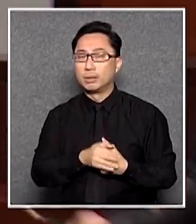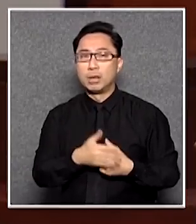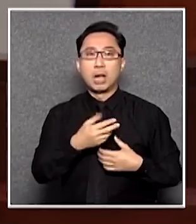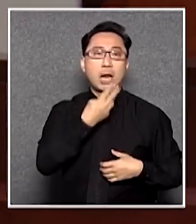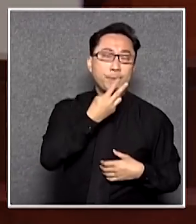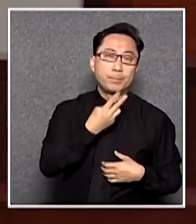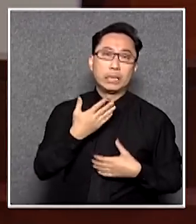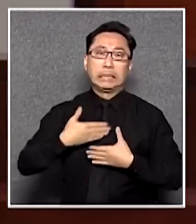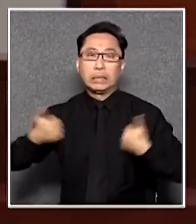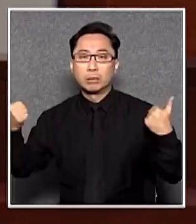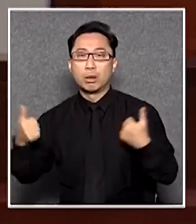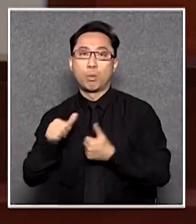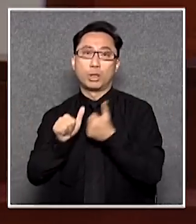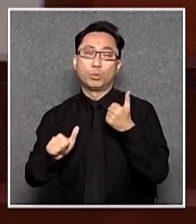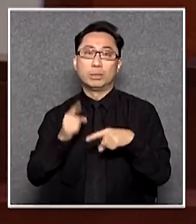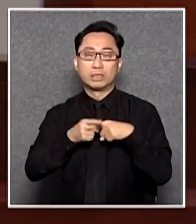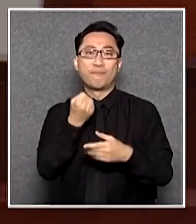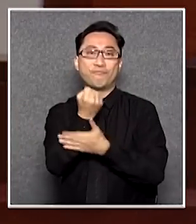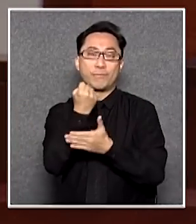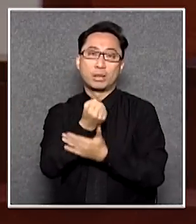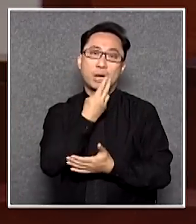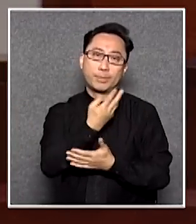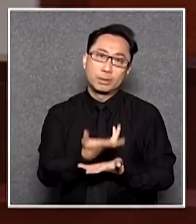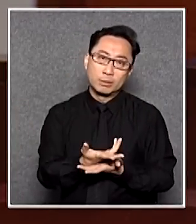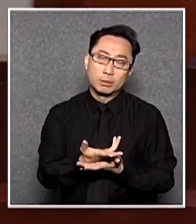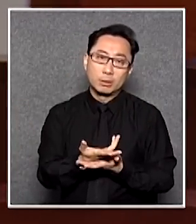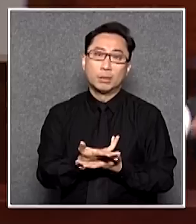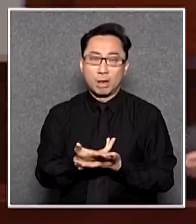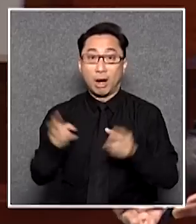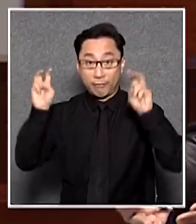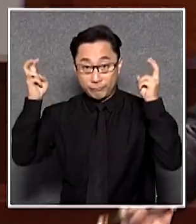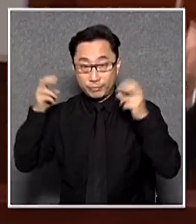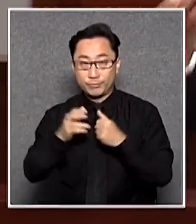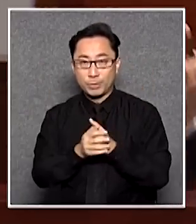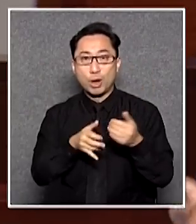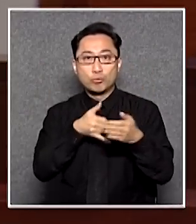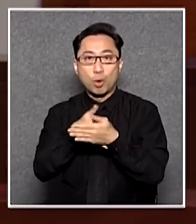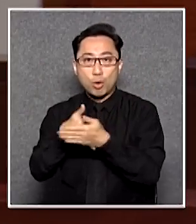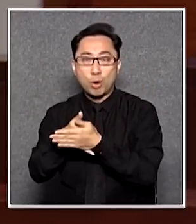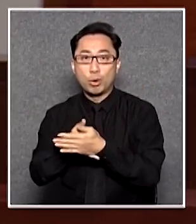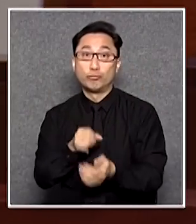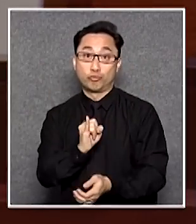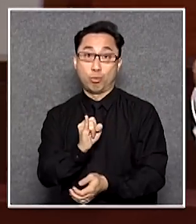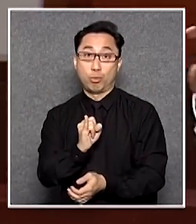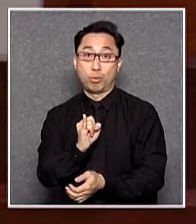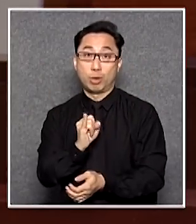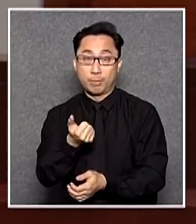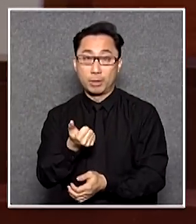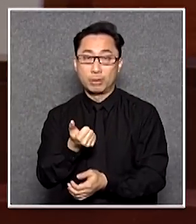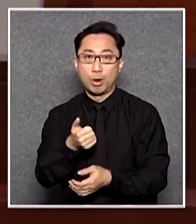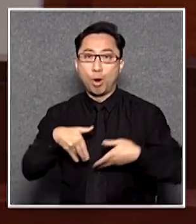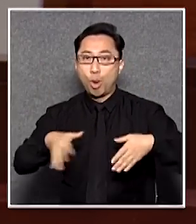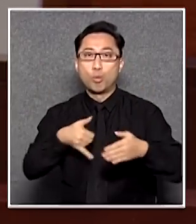那個呢?其實是反吸淵的委員會你這條法例呢?阻礙當然是罪行來阻礙